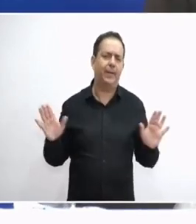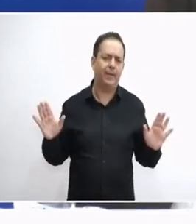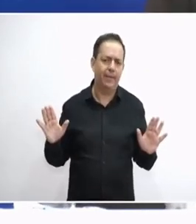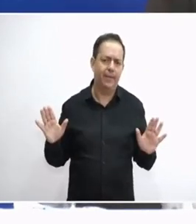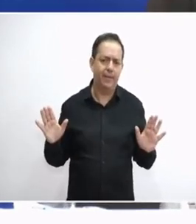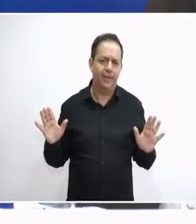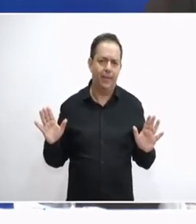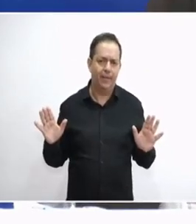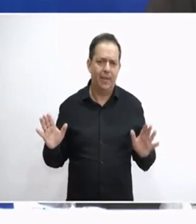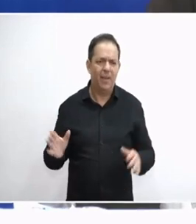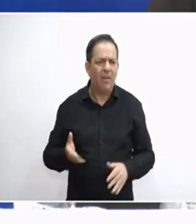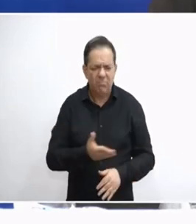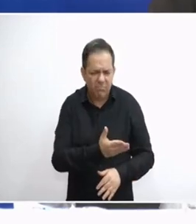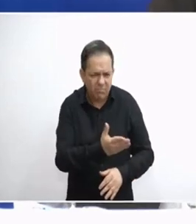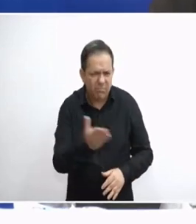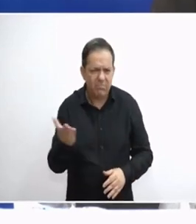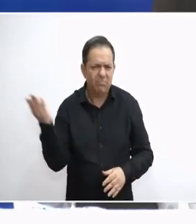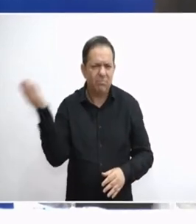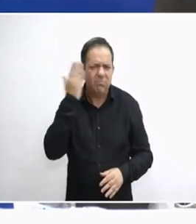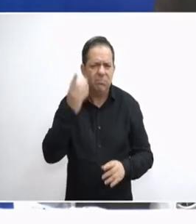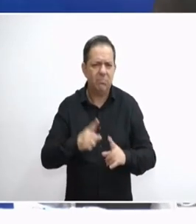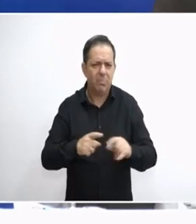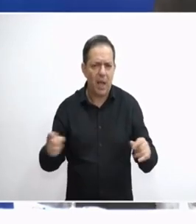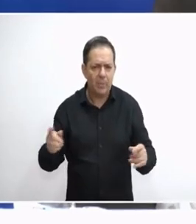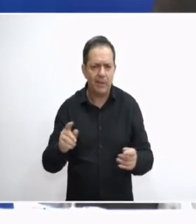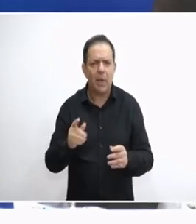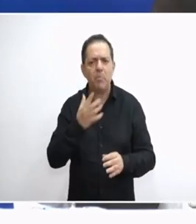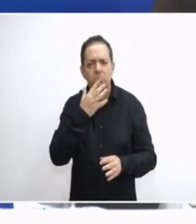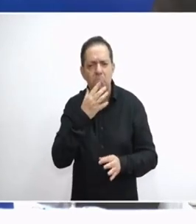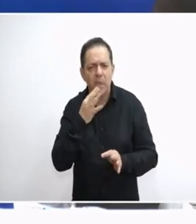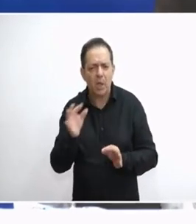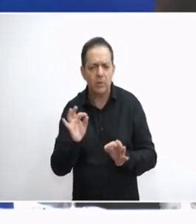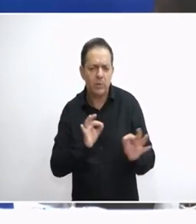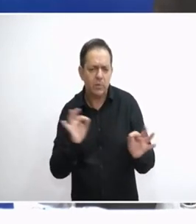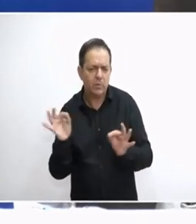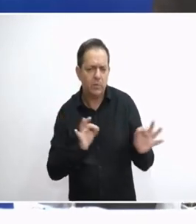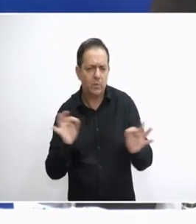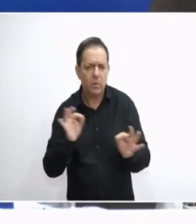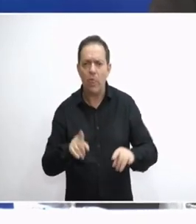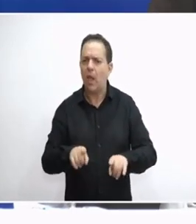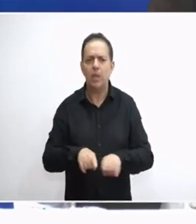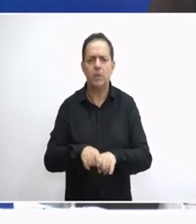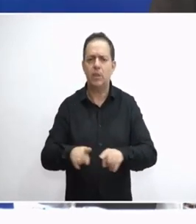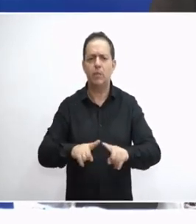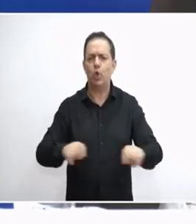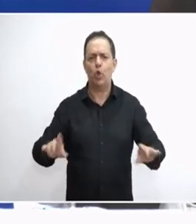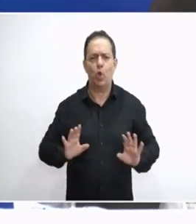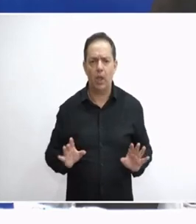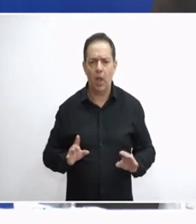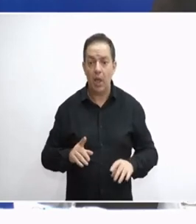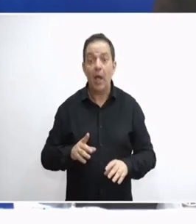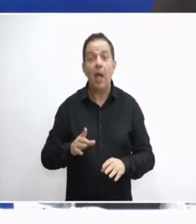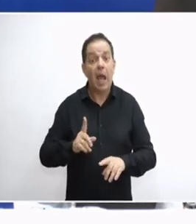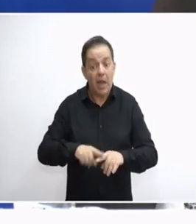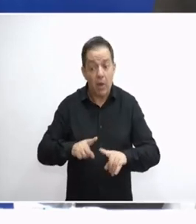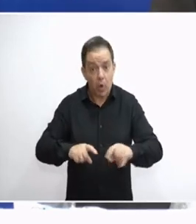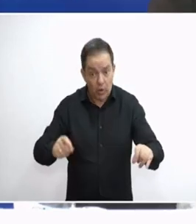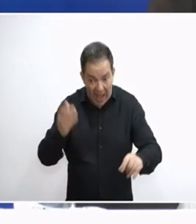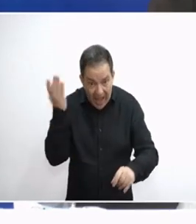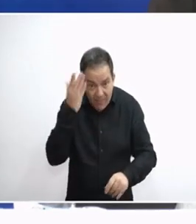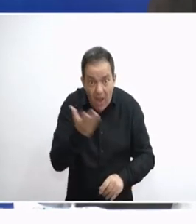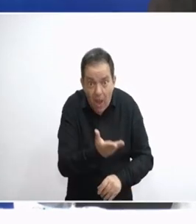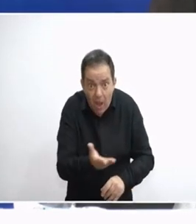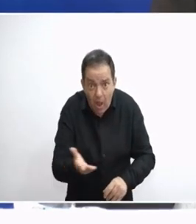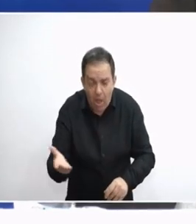Υπάρχει μια τεράστια ακρίβεια η οποία είναι τεχνητή και δεν έχει να κάνει με τα προϊόντα μας. Δεν γίνεται στην Ελλάδα τα προϊόντα μας να είναι τόσο ακριβά.